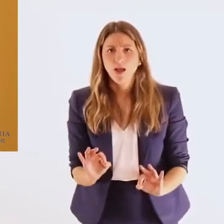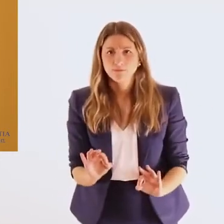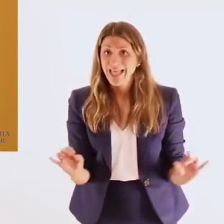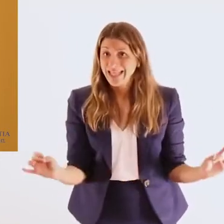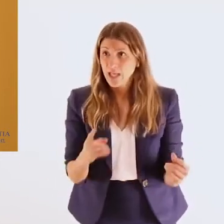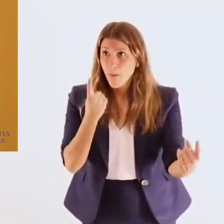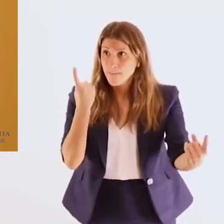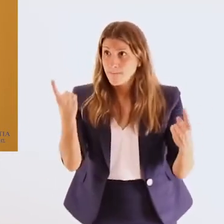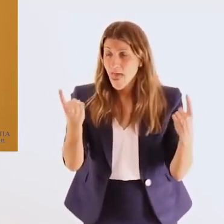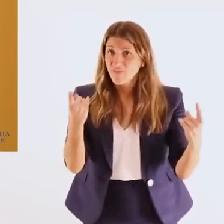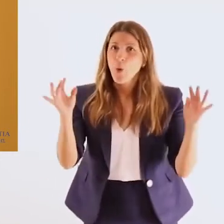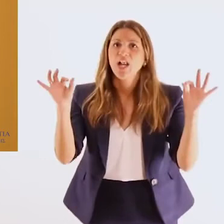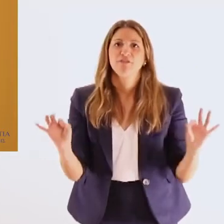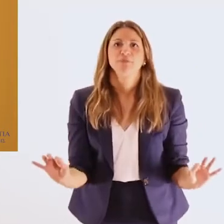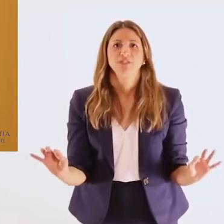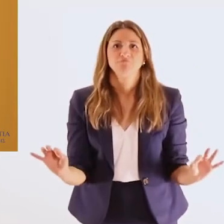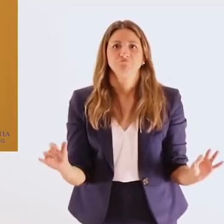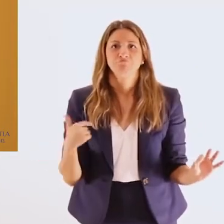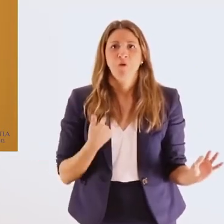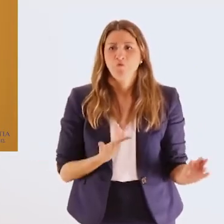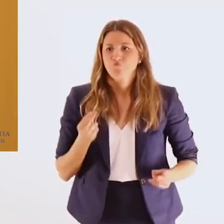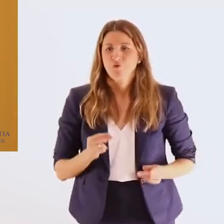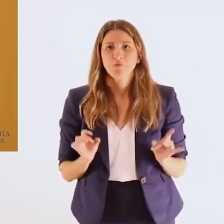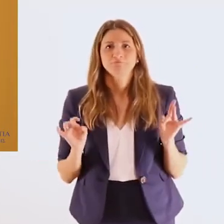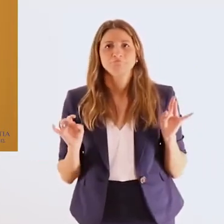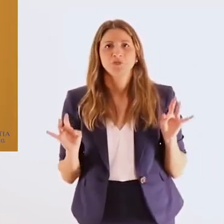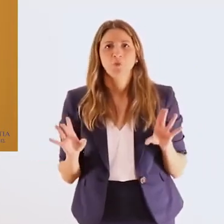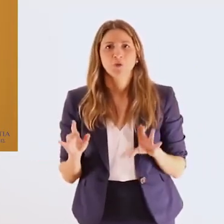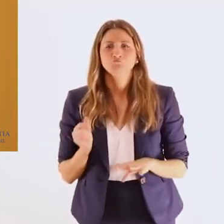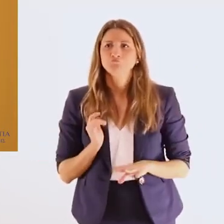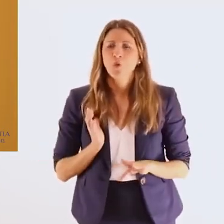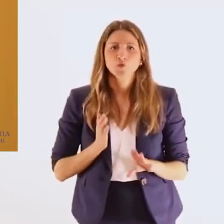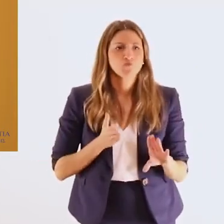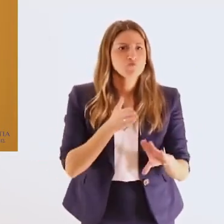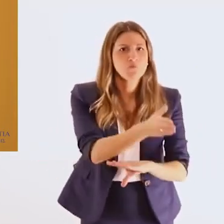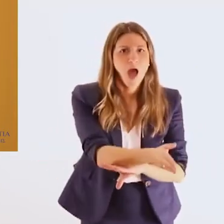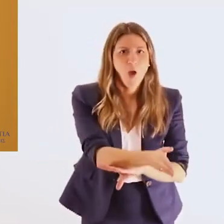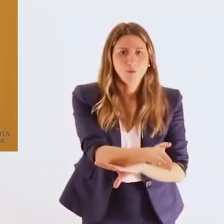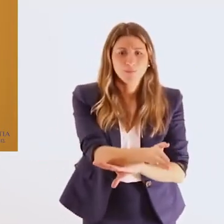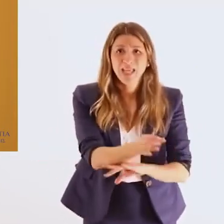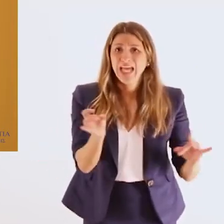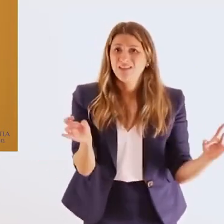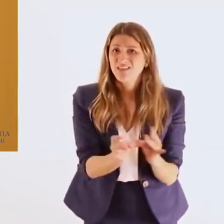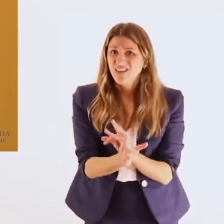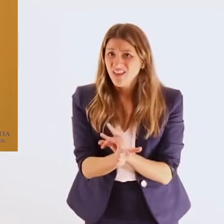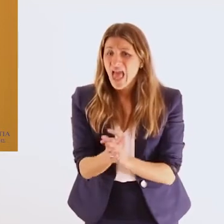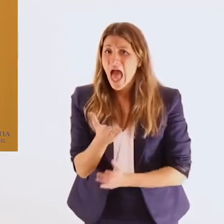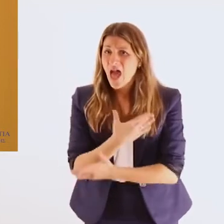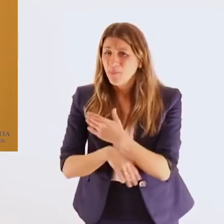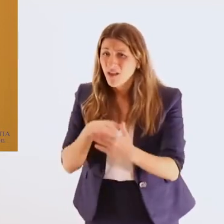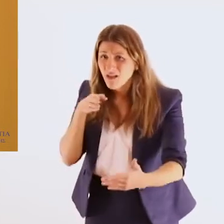να προτάσεται η αναπηρία του η οποία πότε προτάσεται όταν